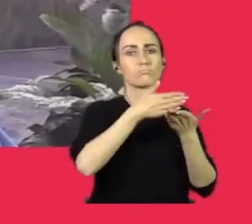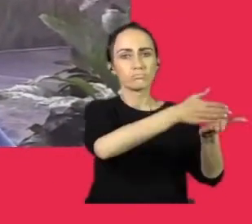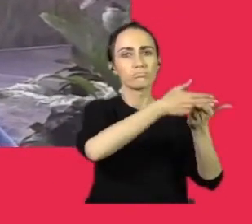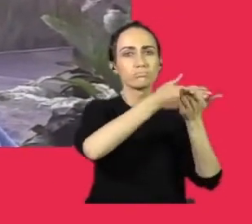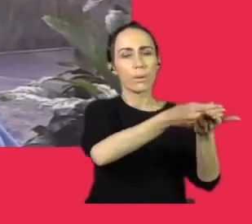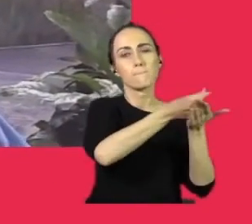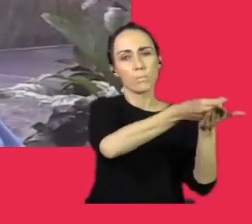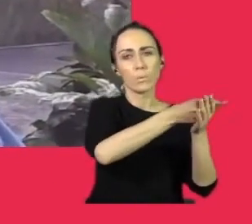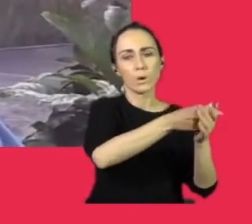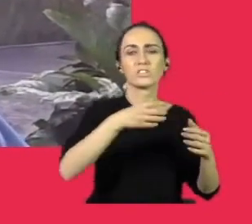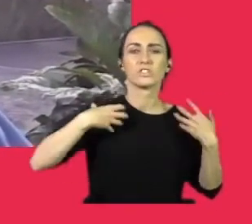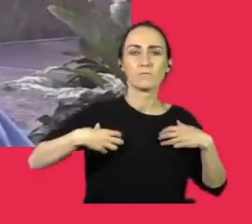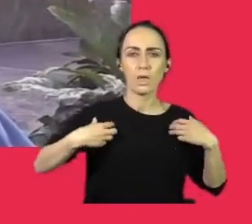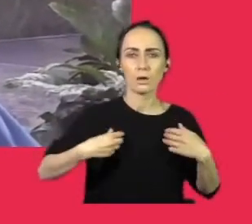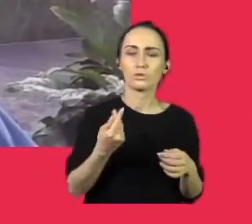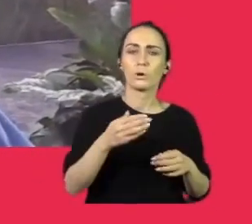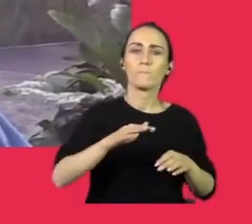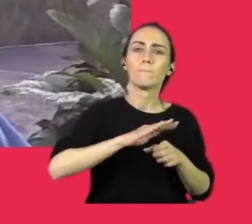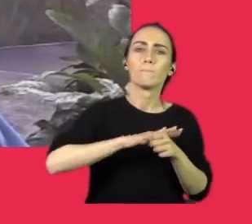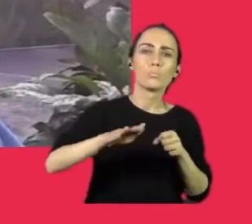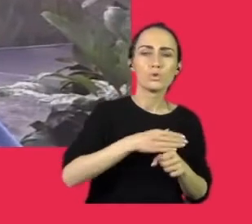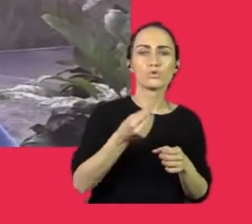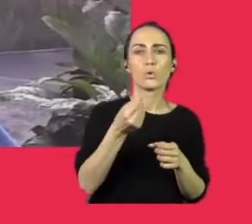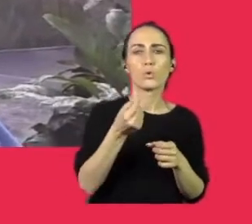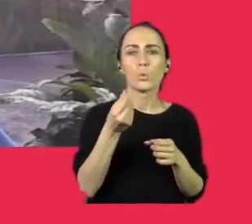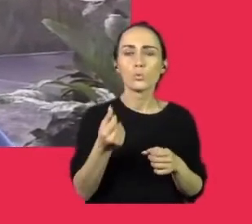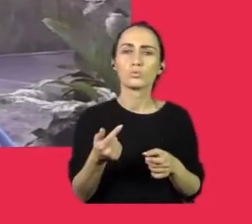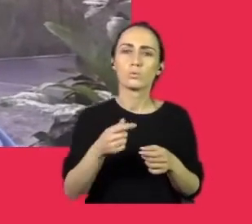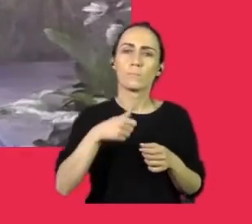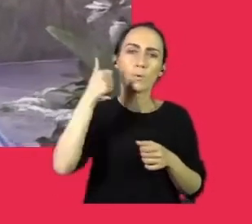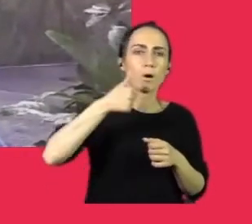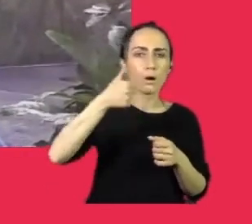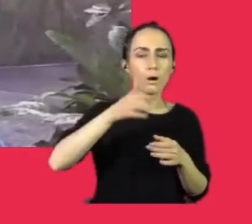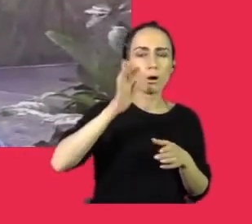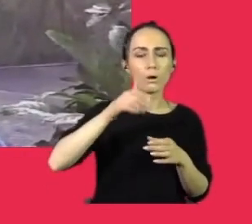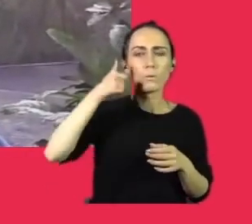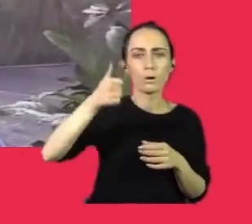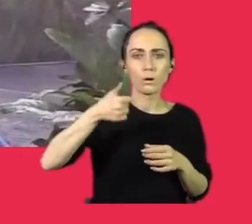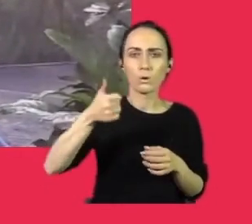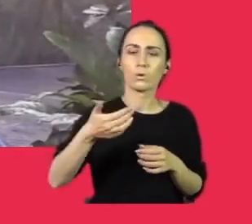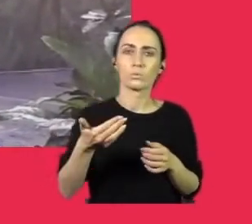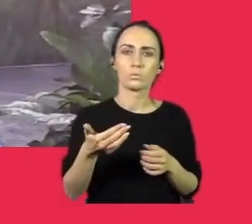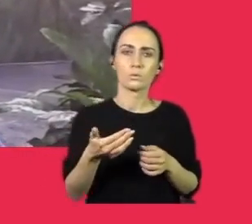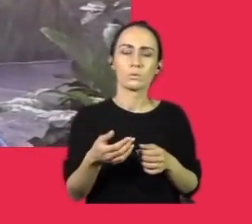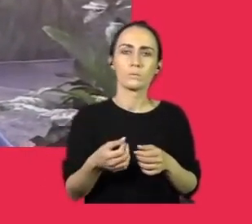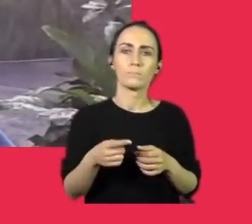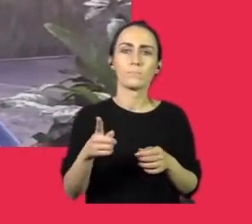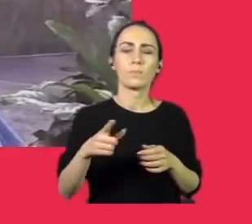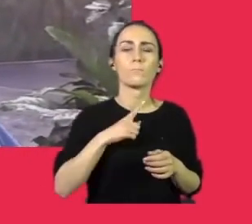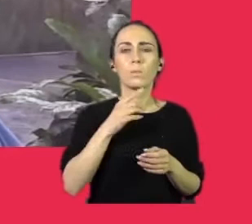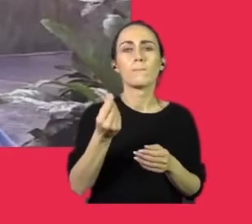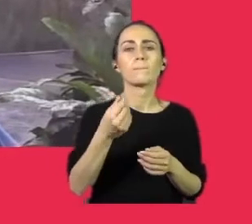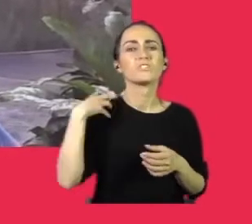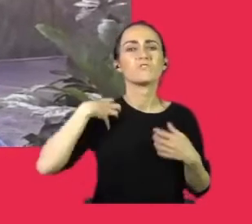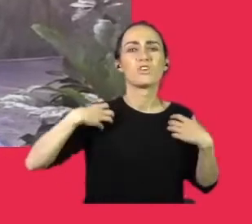czyli mniej więcej pokrycia kosztów ich utrzymania w okresie roku. To się nazywa adopcja? Adopcja